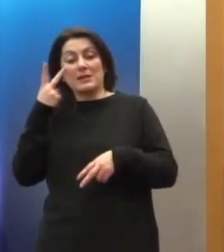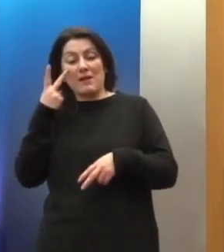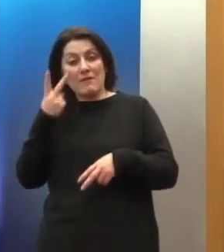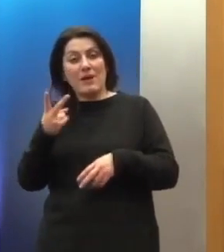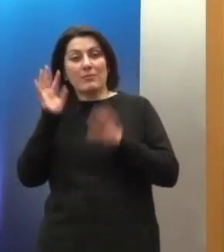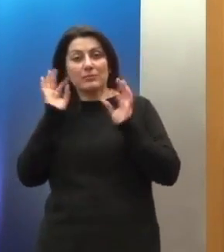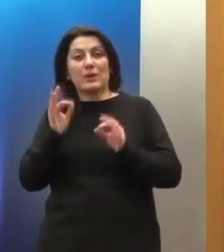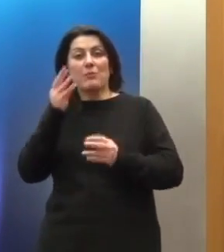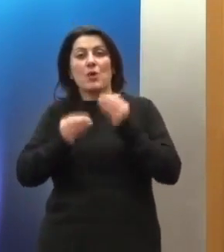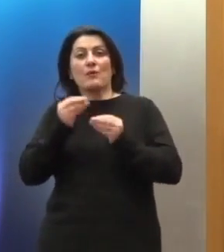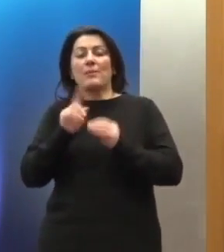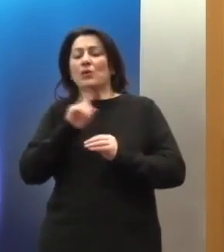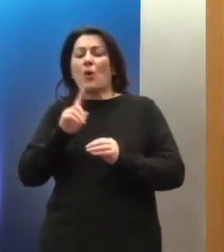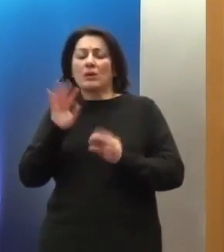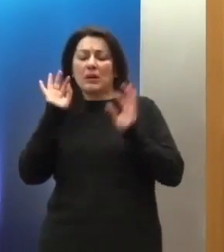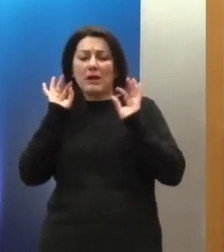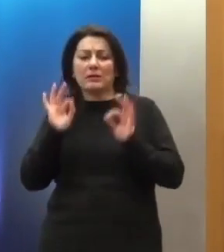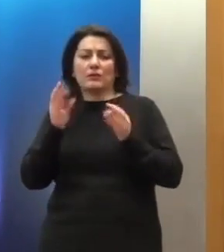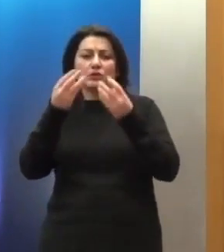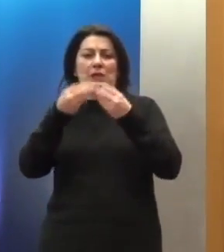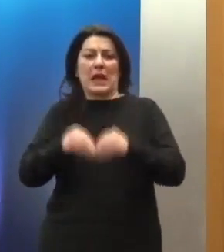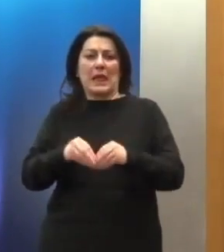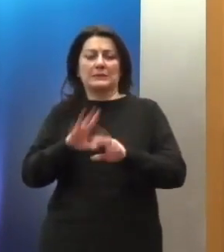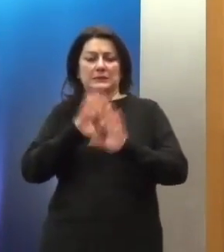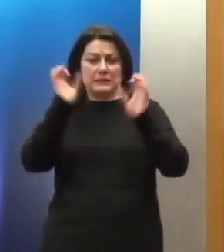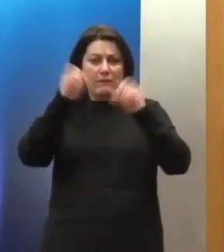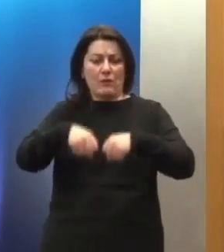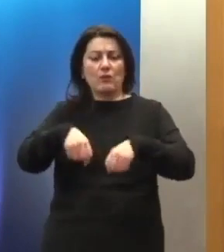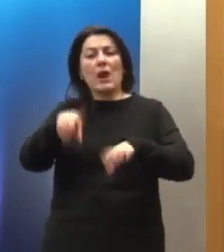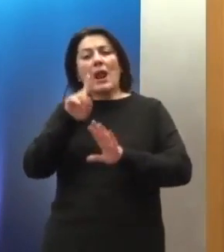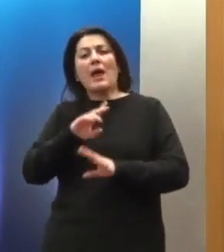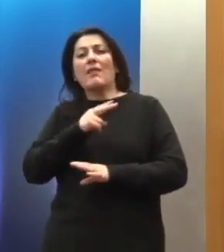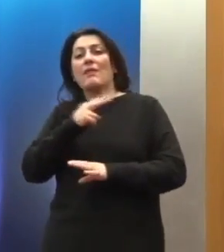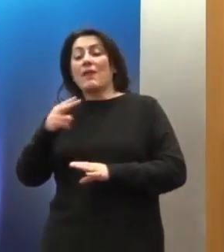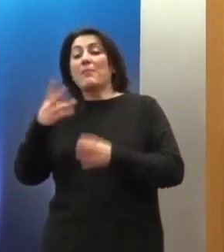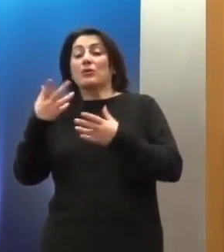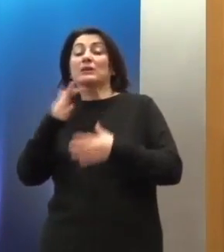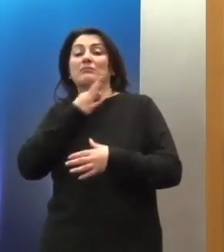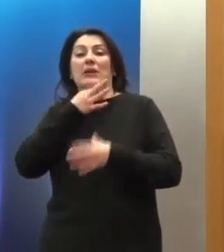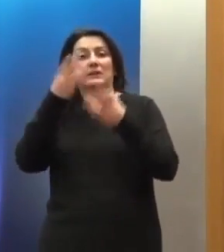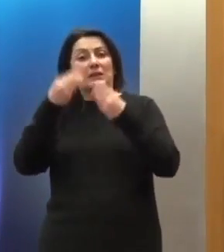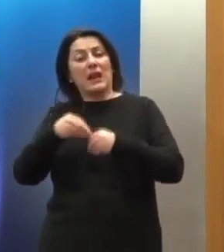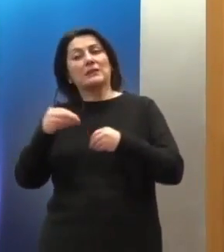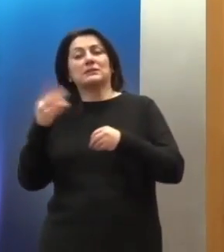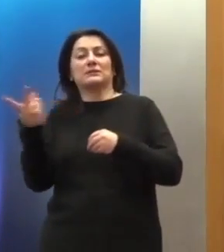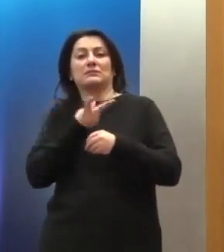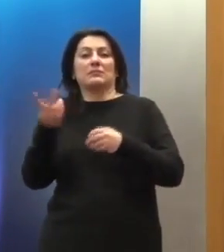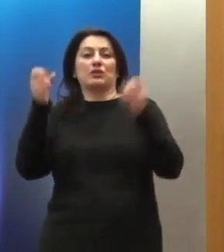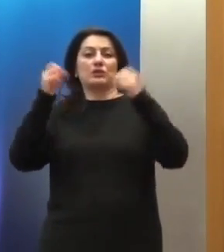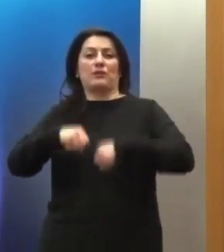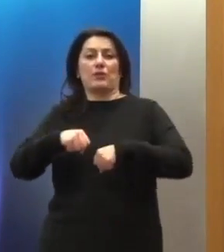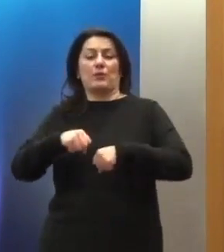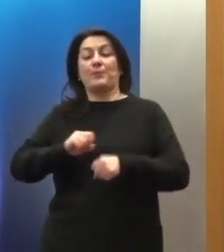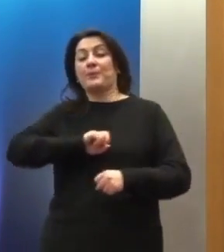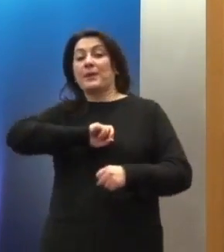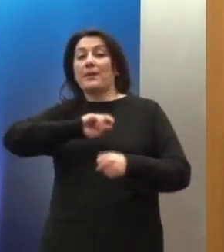προς το πώς θα πρέπει να λυθούν, αλλά με πάση περιπτώσει, τουλάχιστον, στο επίπεδο της διαπίστωσης, βρισκόμαστε στο ίδιο σημείο. Το δεύτερο θέμα στο οποίο θα ήθελα